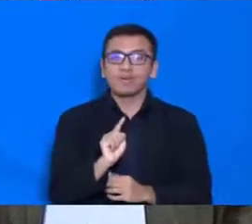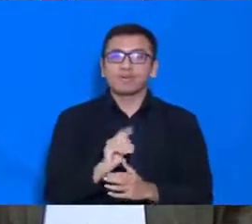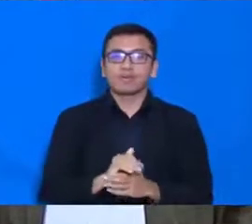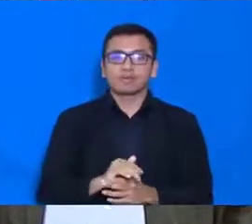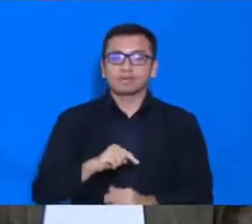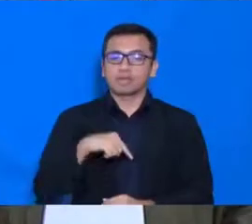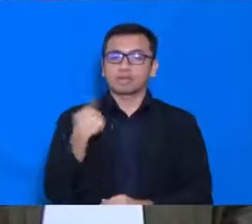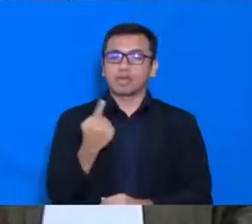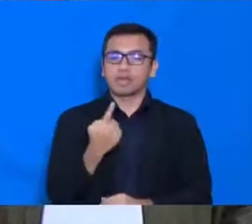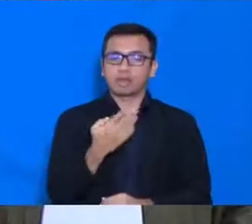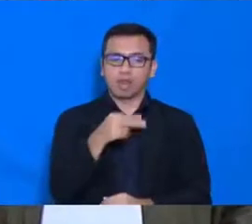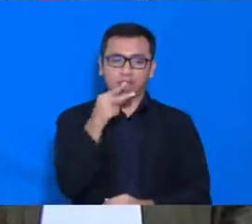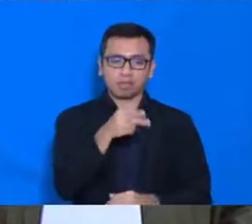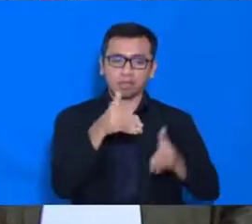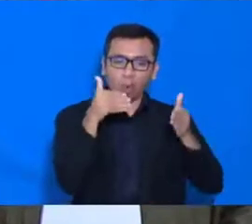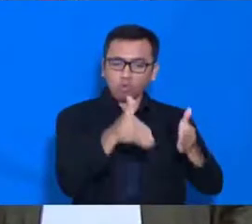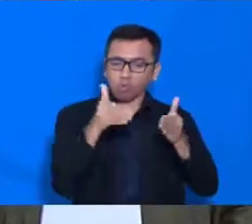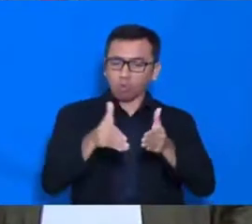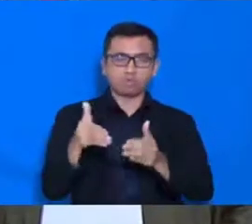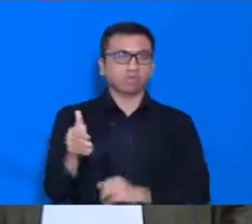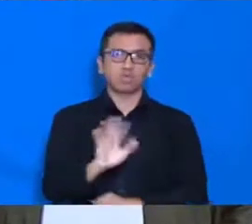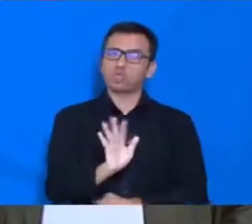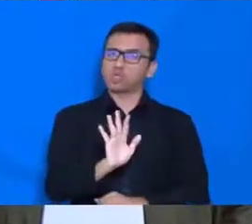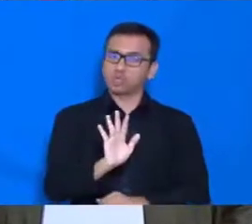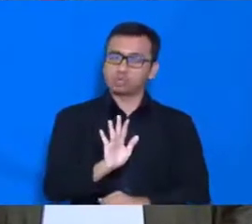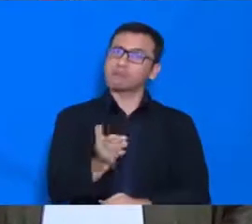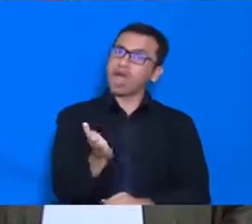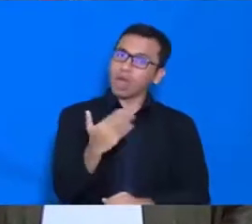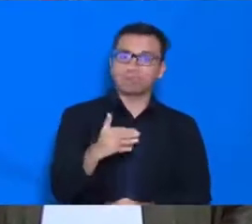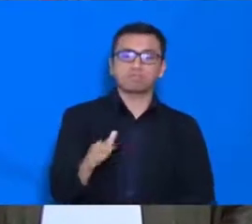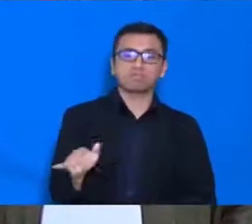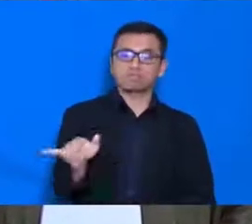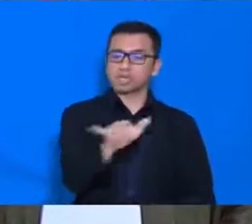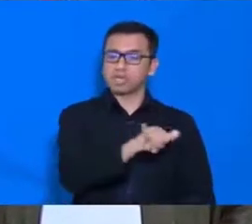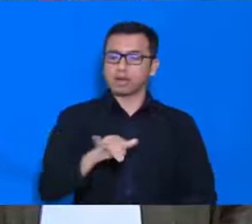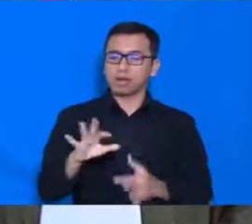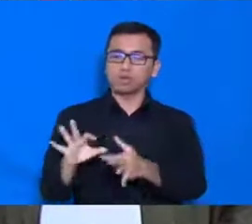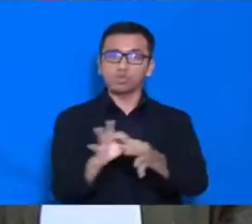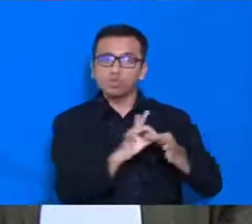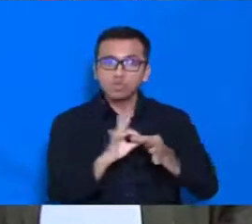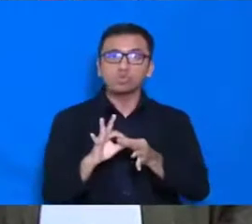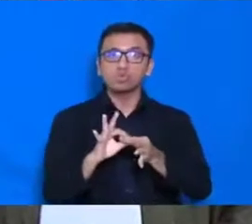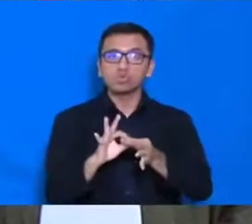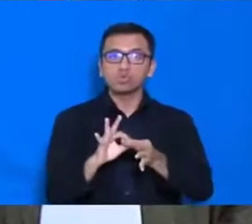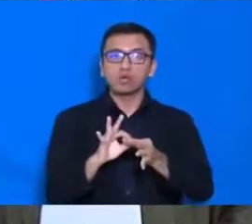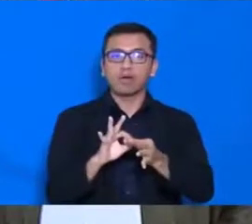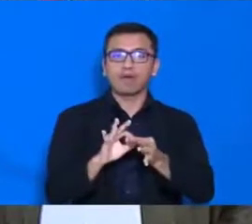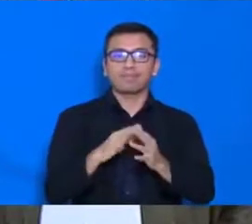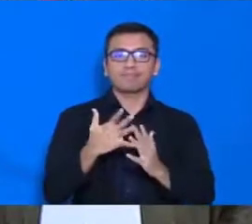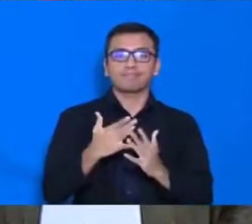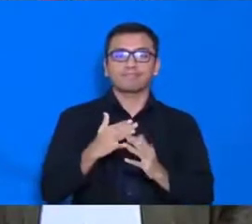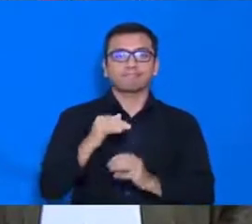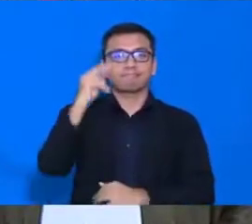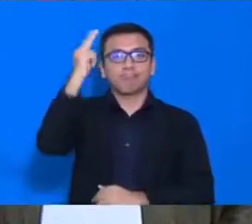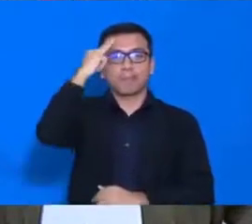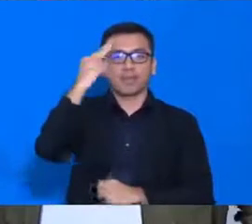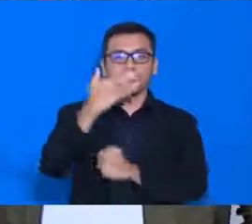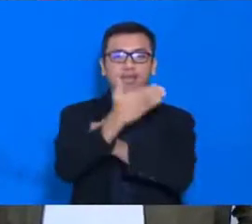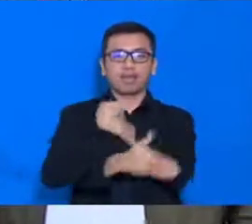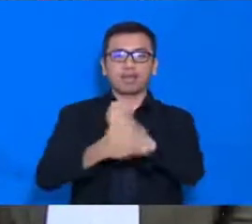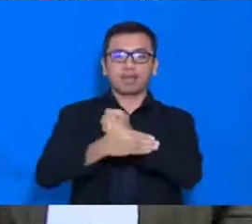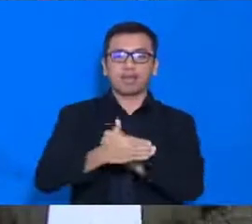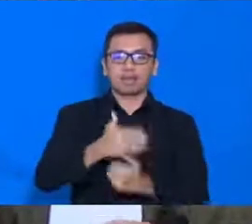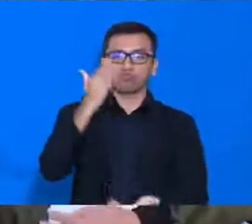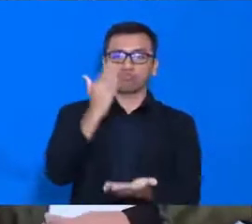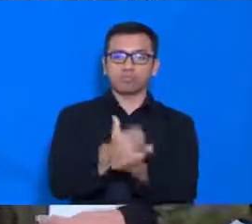sektoral. Marilah kita semua bersatu padu mengikuti keputusan politik negara agar kita